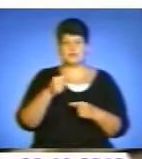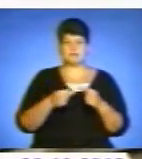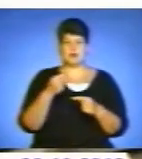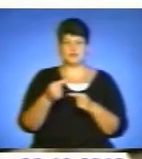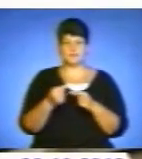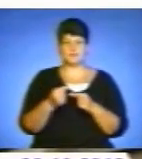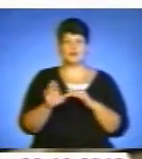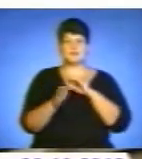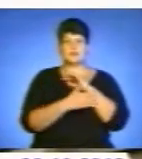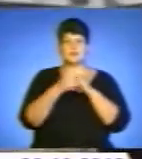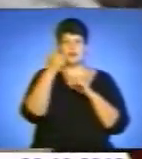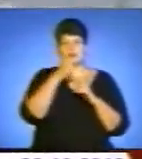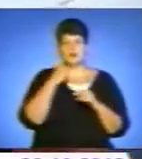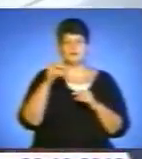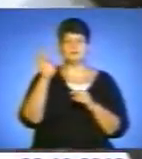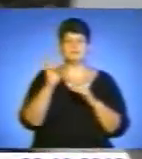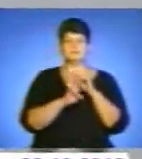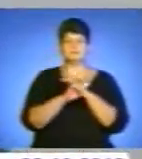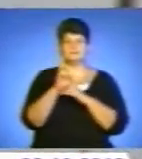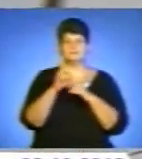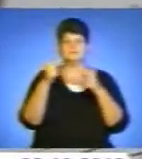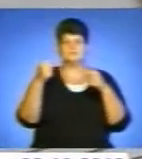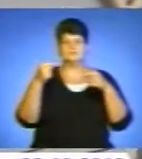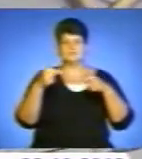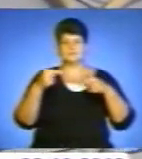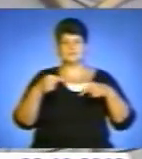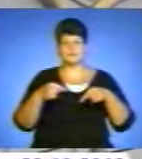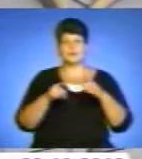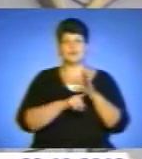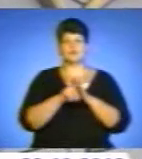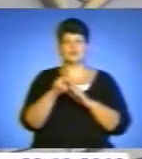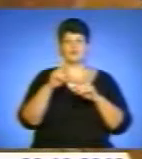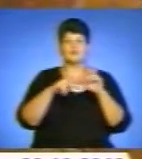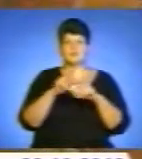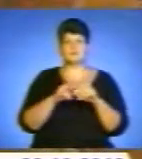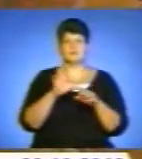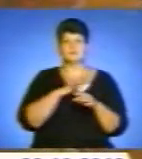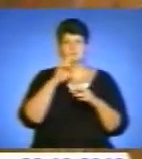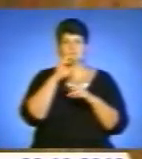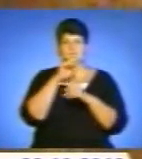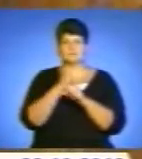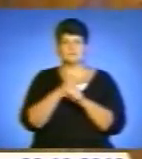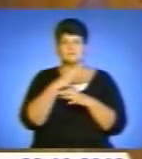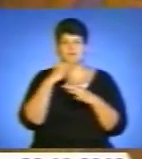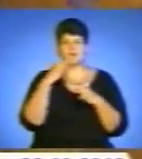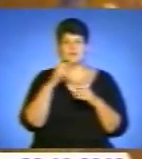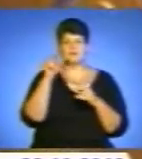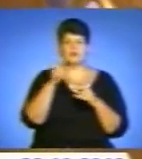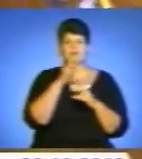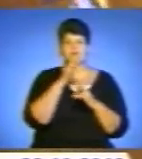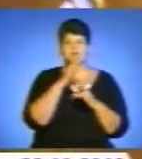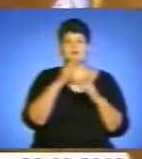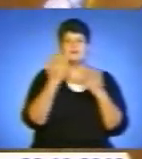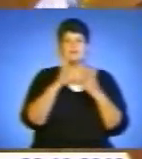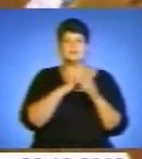роками стан храму погіршувався. До того ж, на початку будівництва припустилися помилок. І з того часу унікальні мозаїки, якими